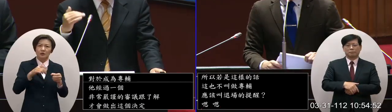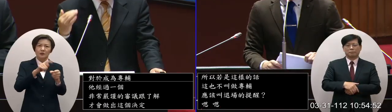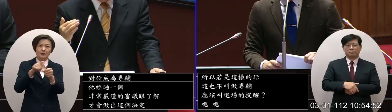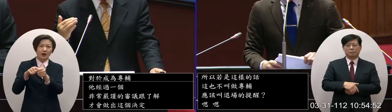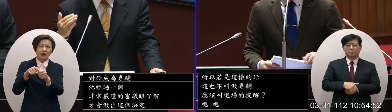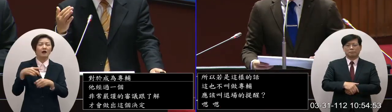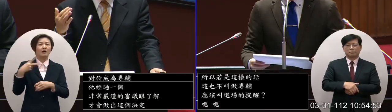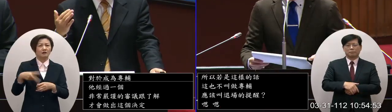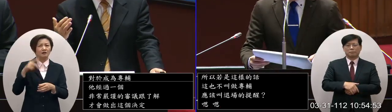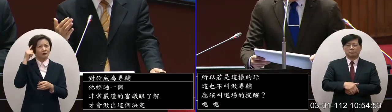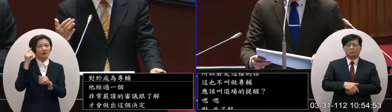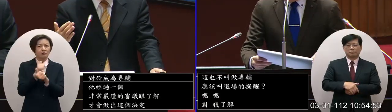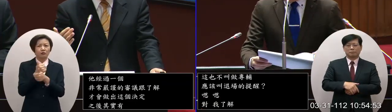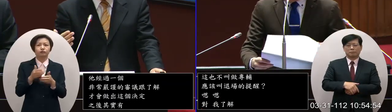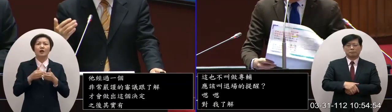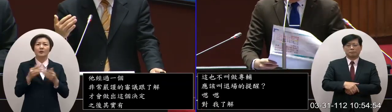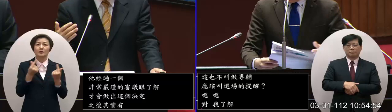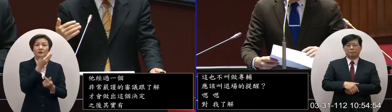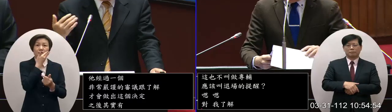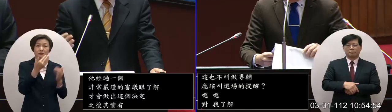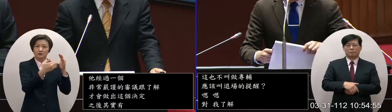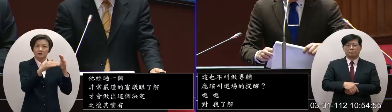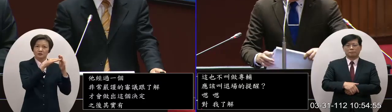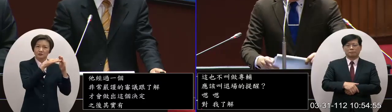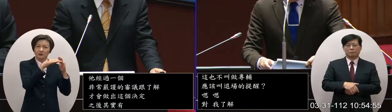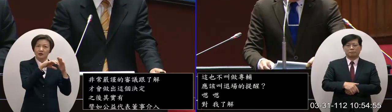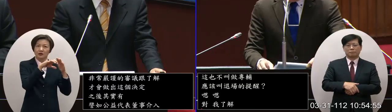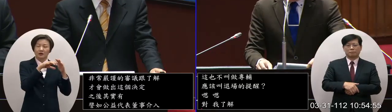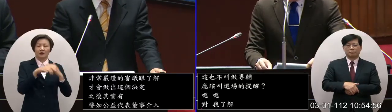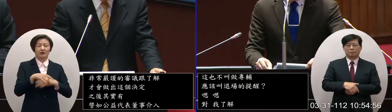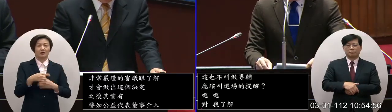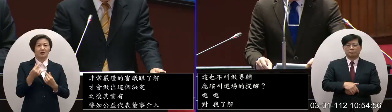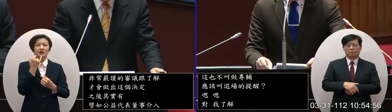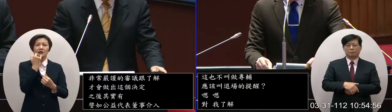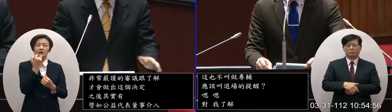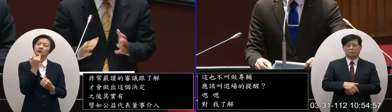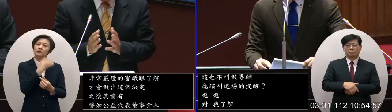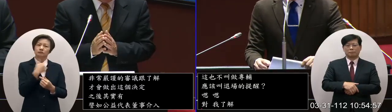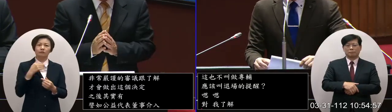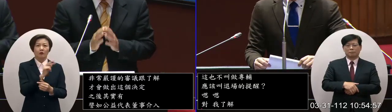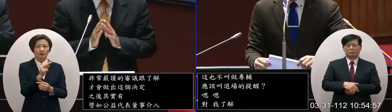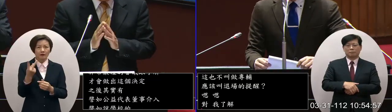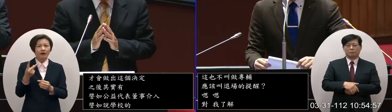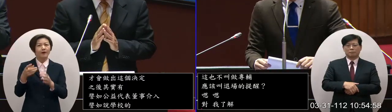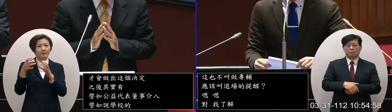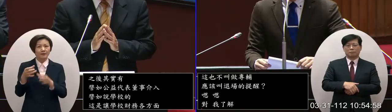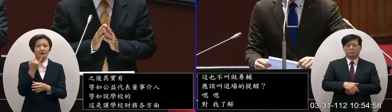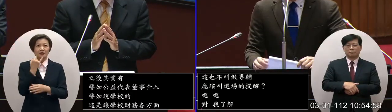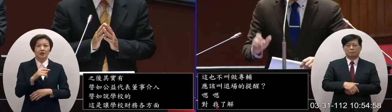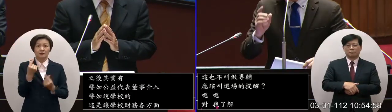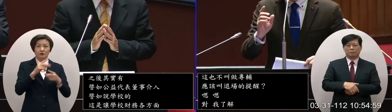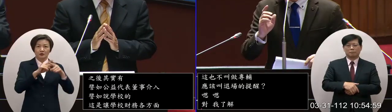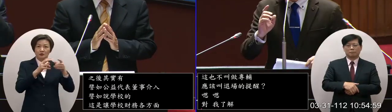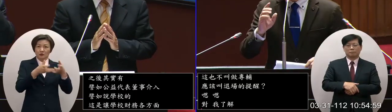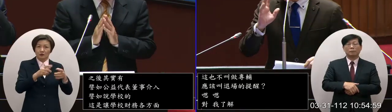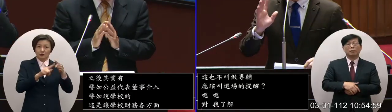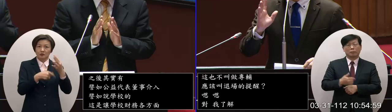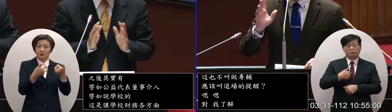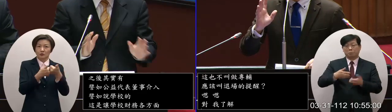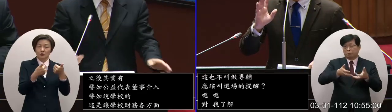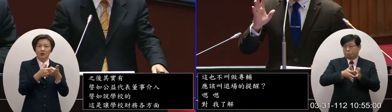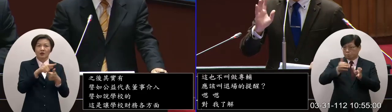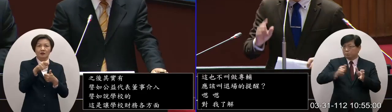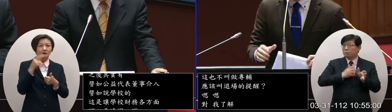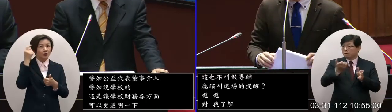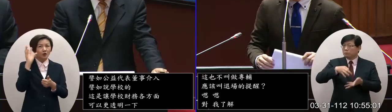考因為這些學校因為私校學校一來講它還是有改辦的機會那改辦就看董事會這邊那部